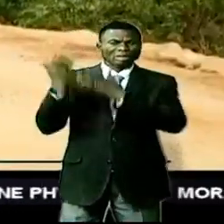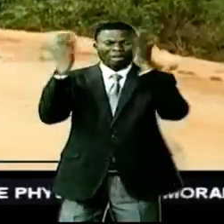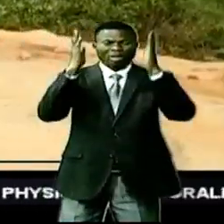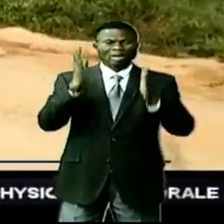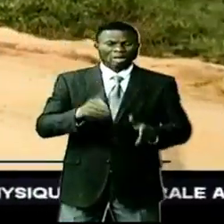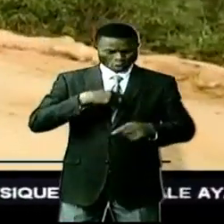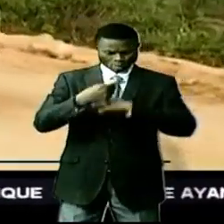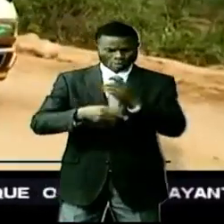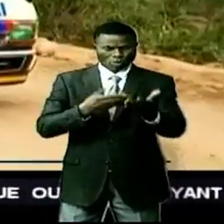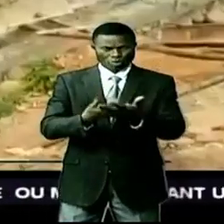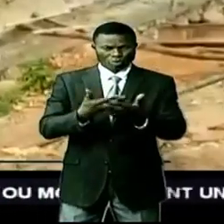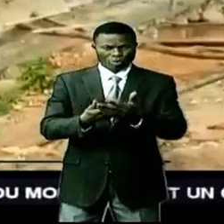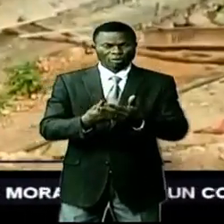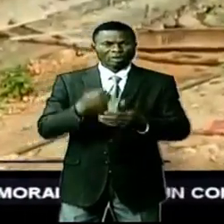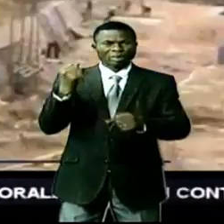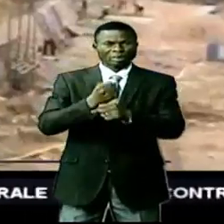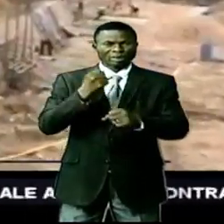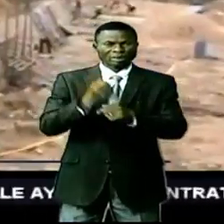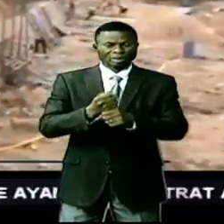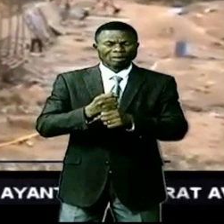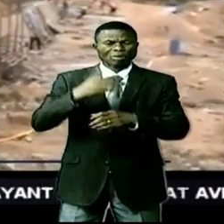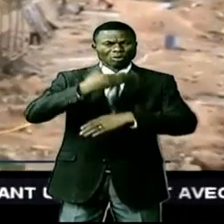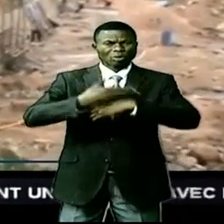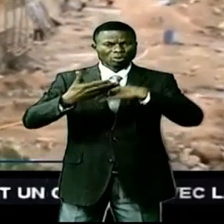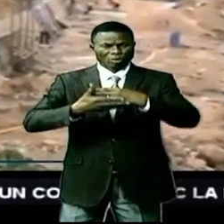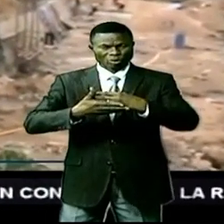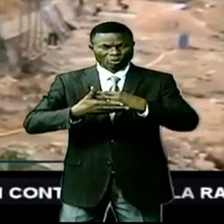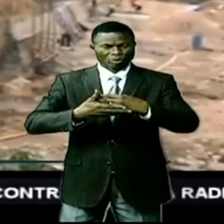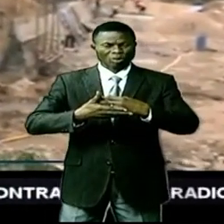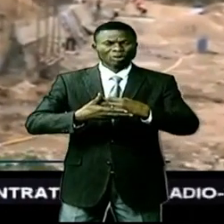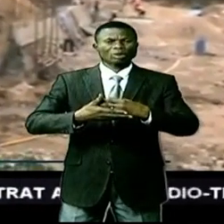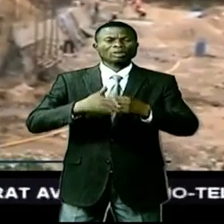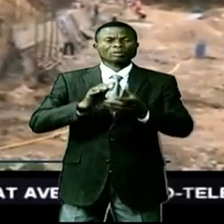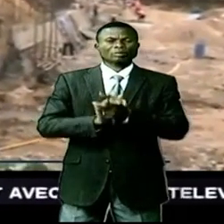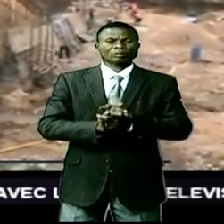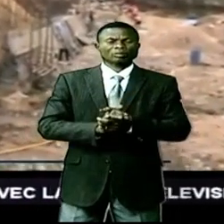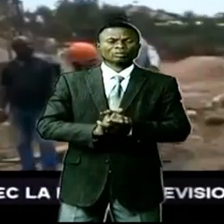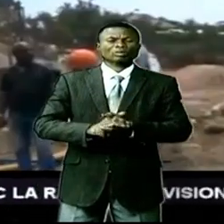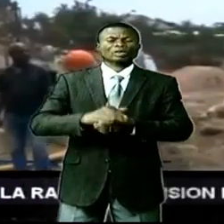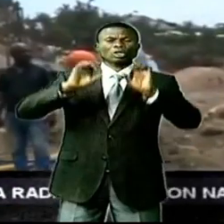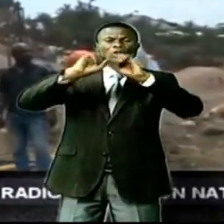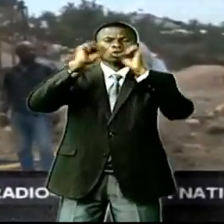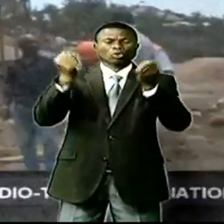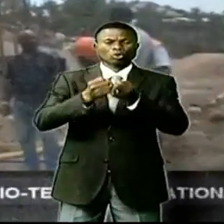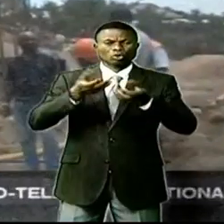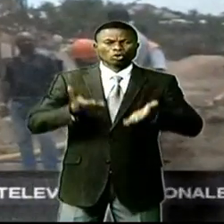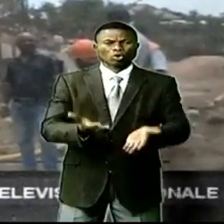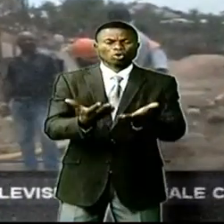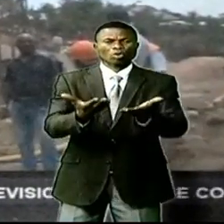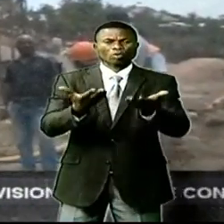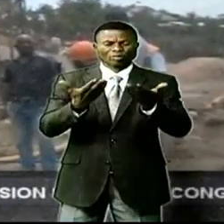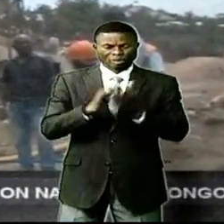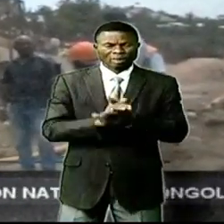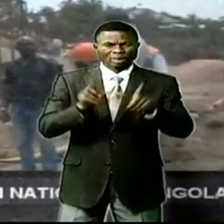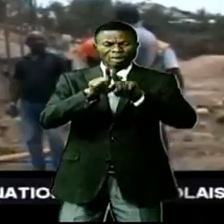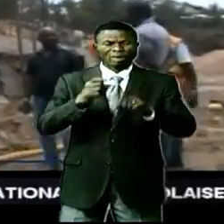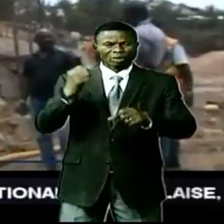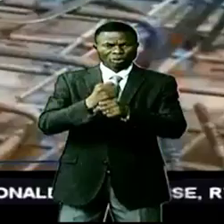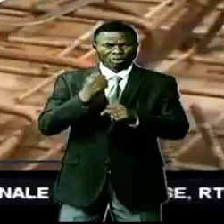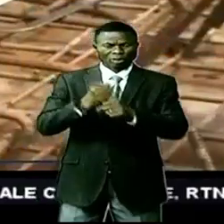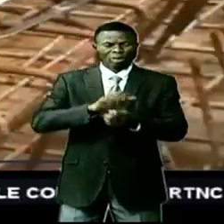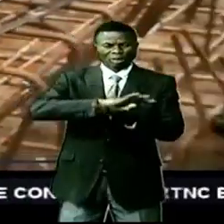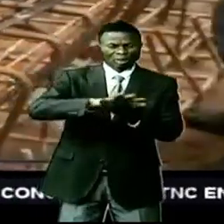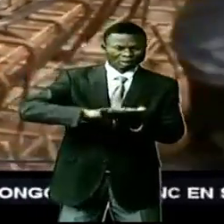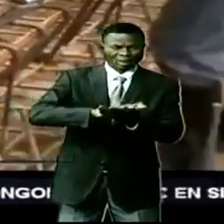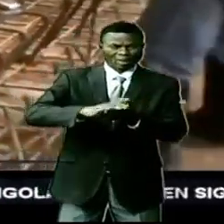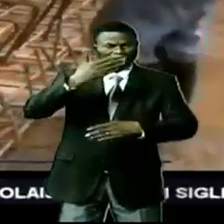sur ces ponts suite aux travaux d'assainissement en cours d'exécution. Aujourd'hui, l'Office des routes évolue normalement avec les travaux de Ramblais